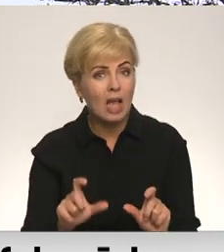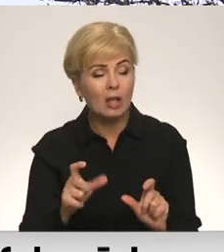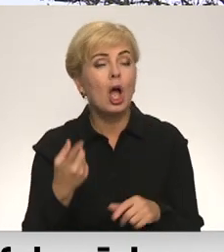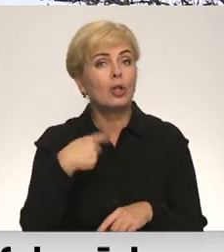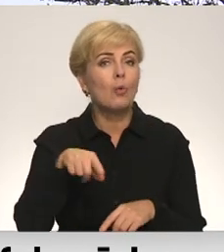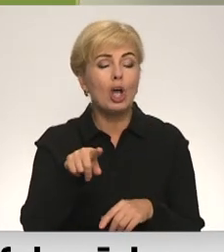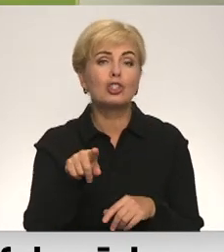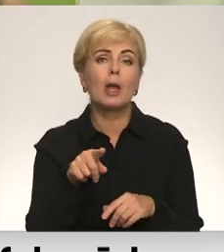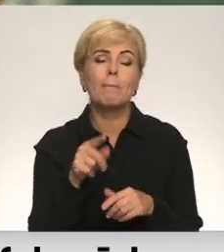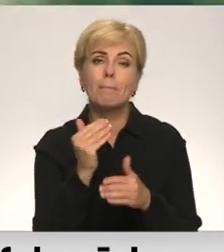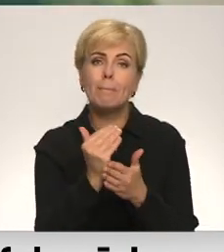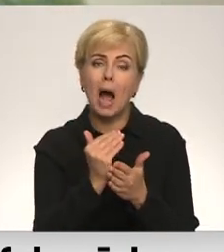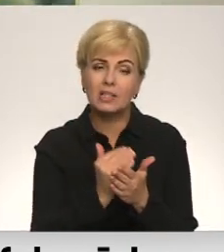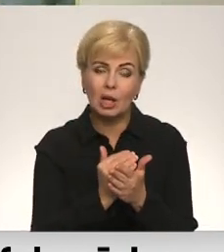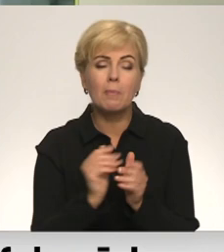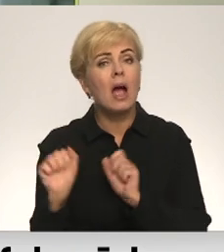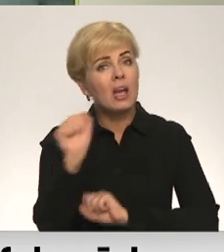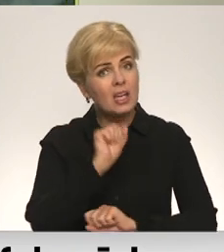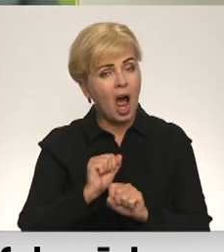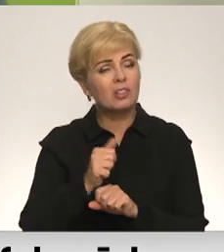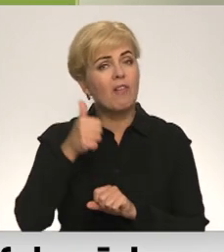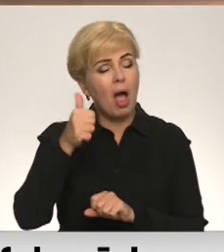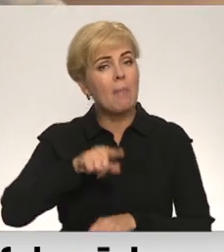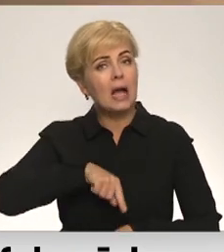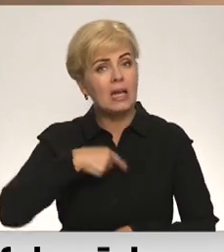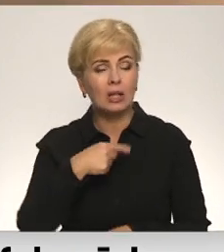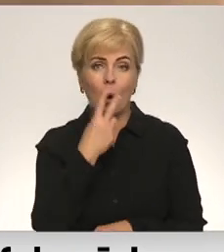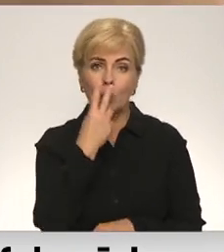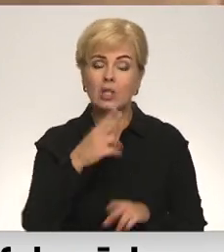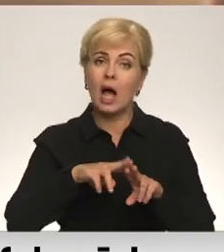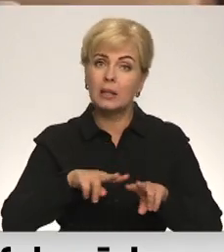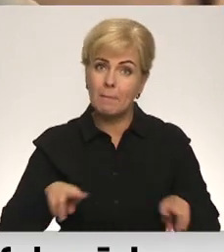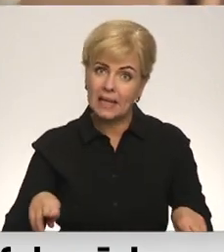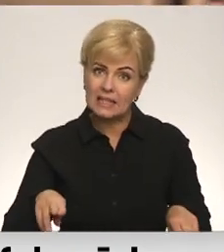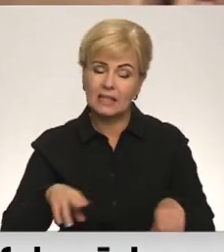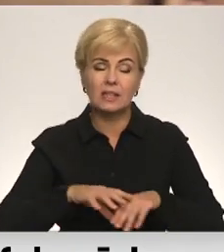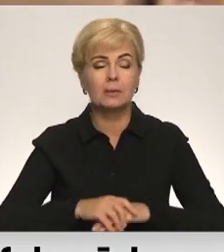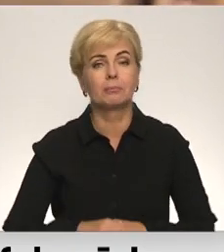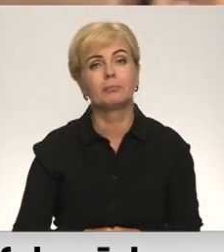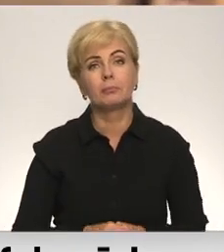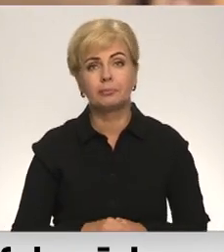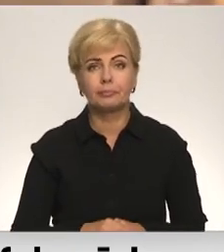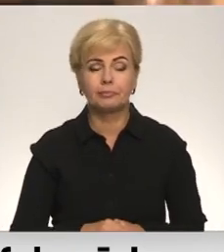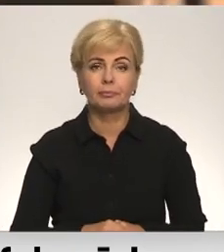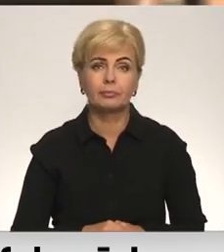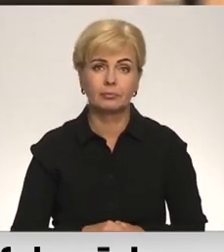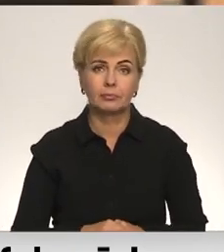pasākumiem jāizvairās maksimāli ilgi, uzskata ministrs. Iļa Kozīns, Latvijas televīzija Iļa Kozīns, Latvijas